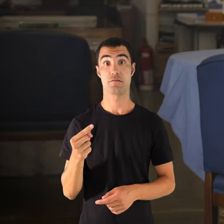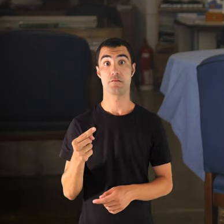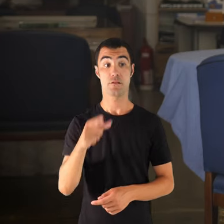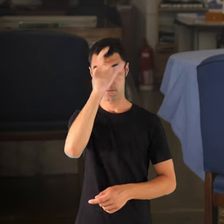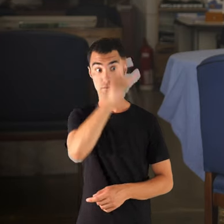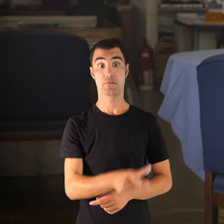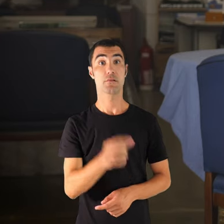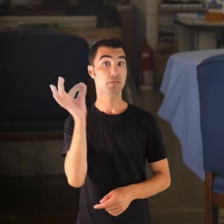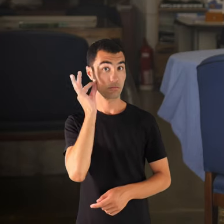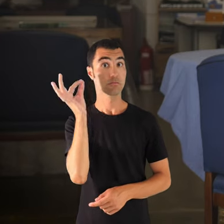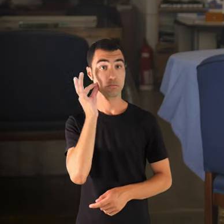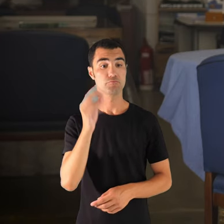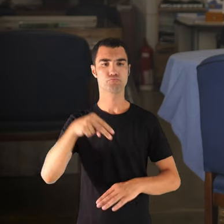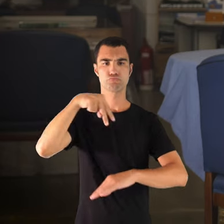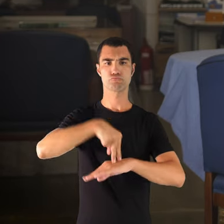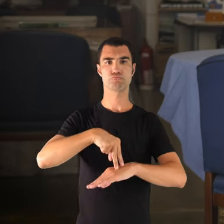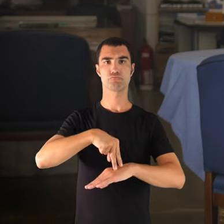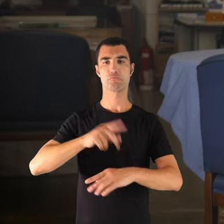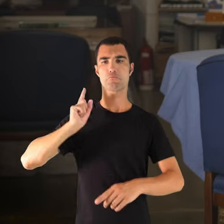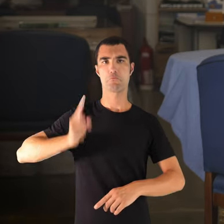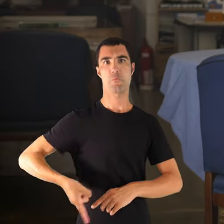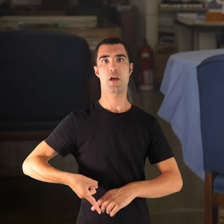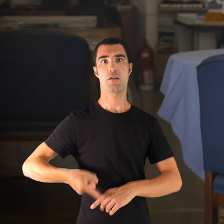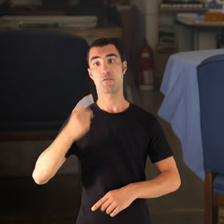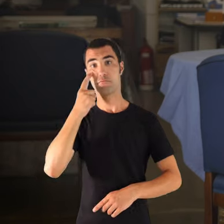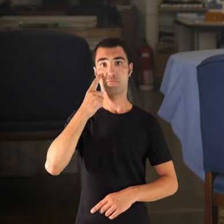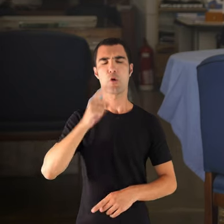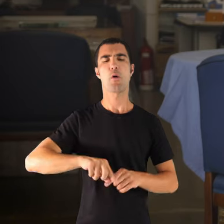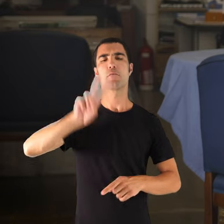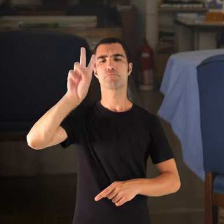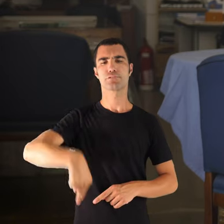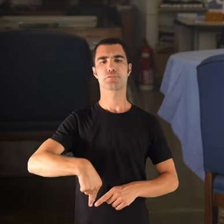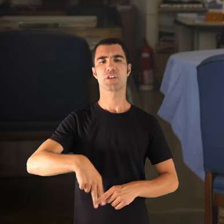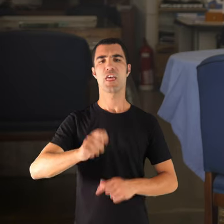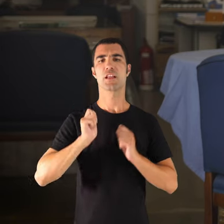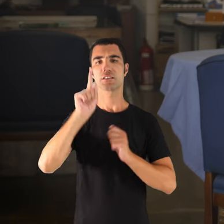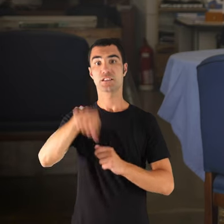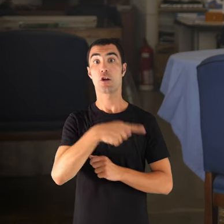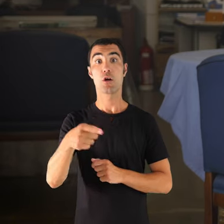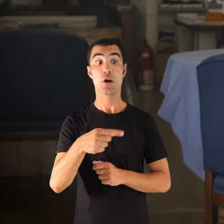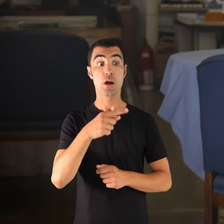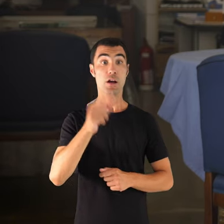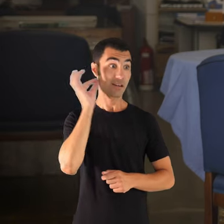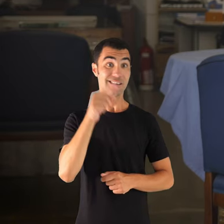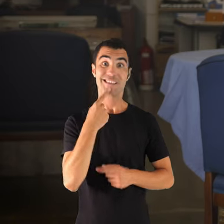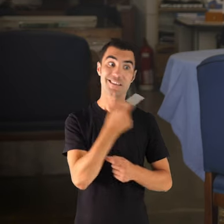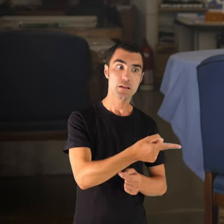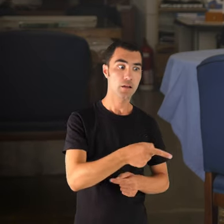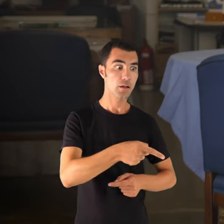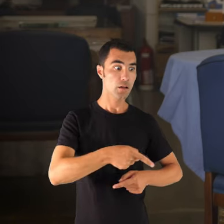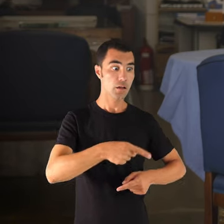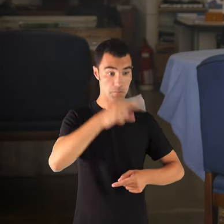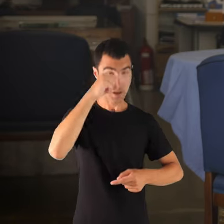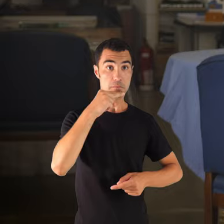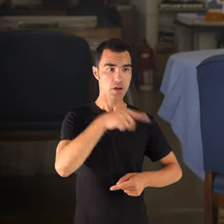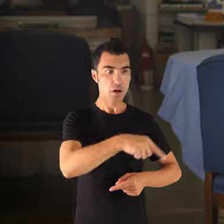que estava allà de jurat, que ja veus va dir a mon pare no em vivies els teu fill perquè estaves a la llista negra. És a dir,